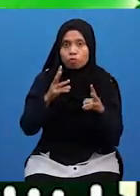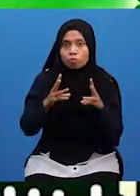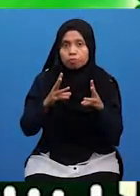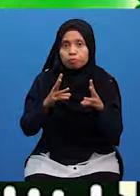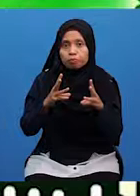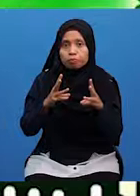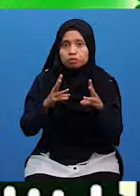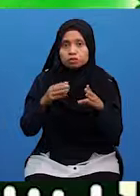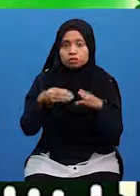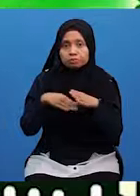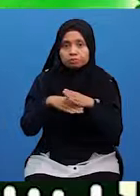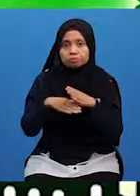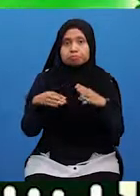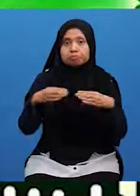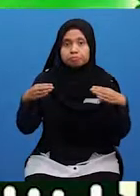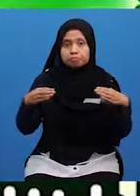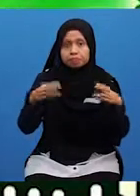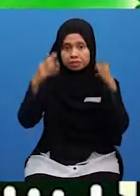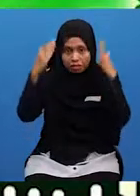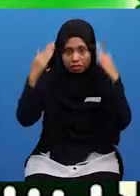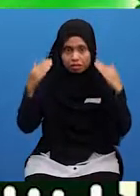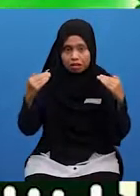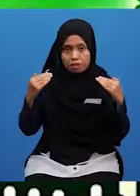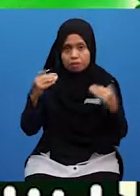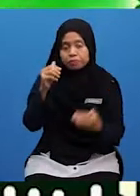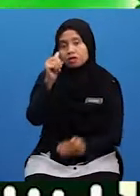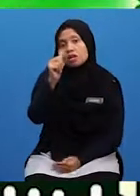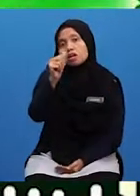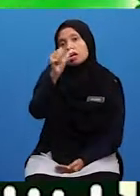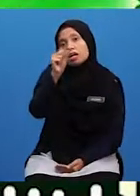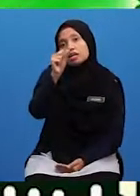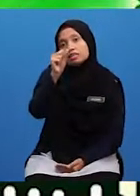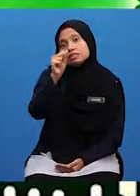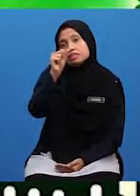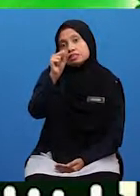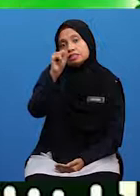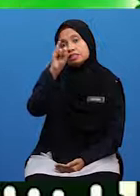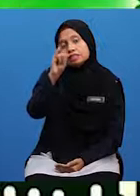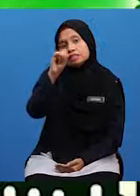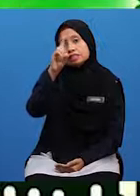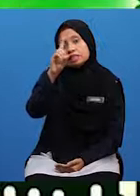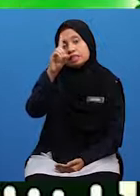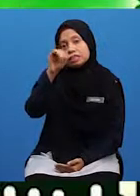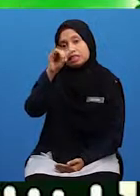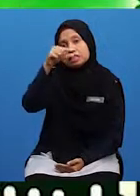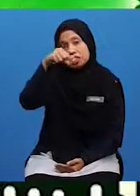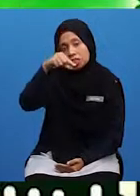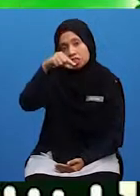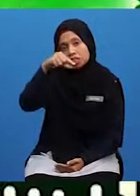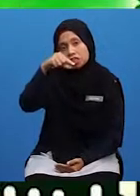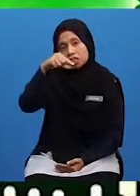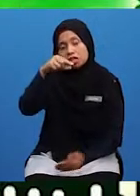dalam bahasa Arab disebut as-siddiq Yang bermaksud adalah salah